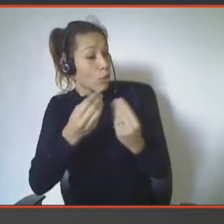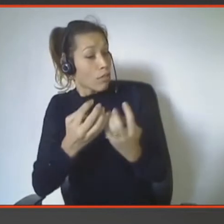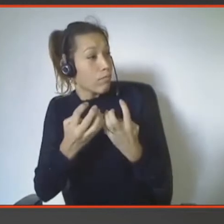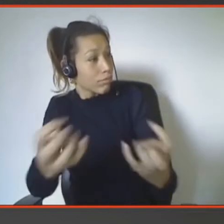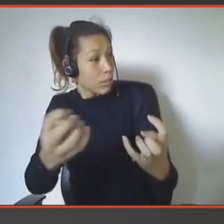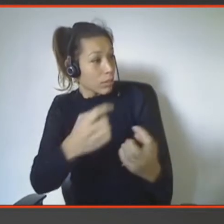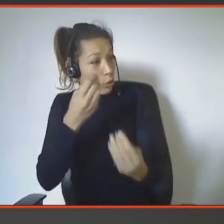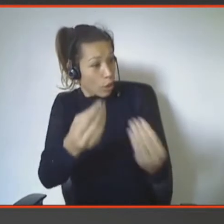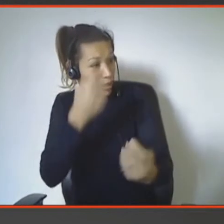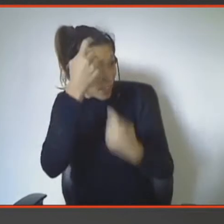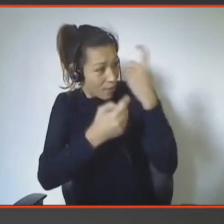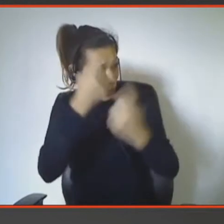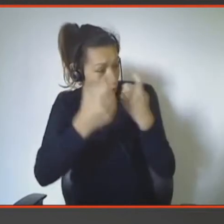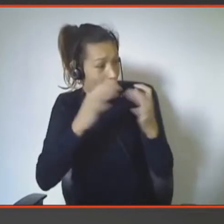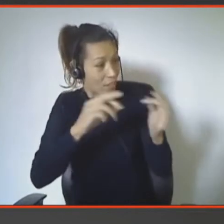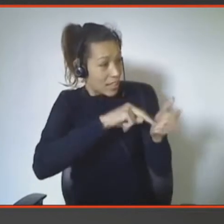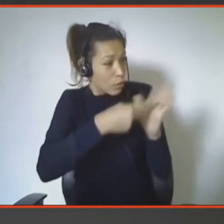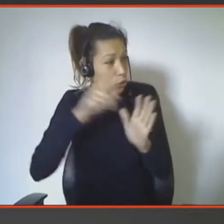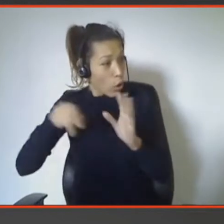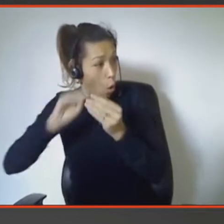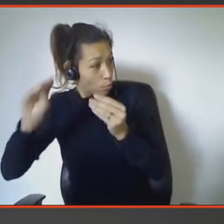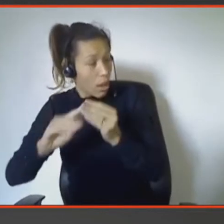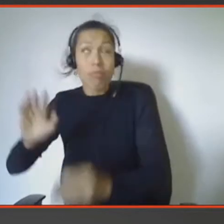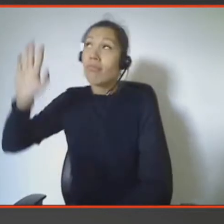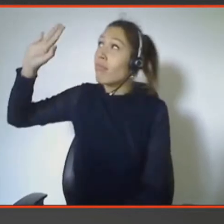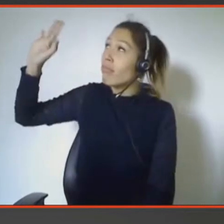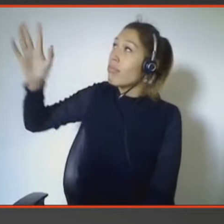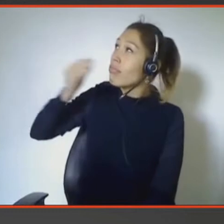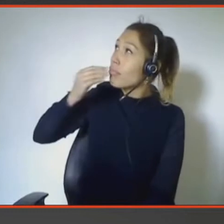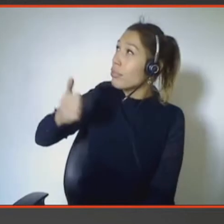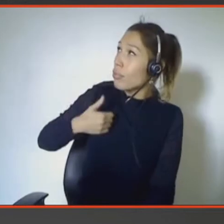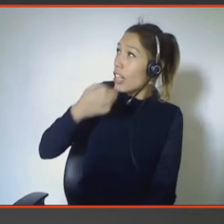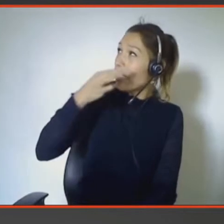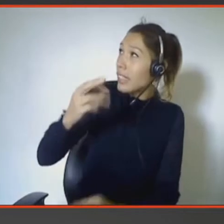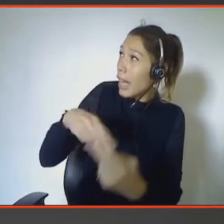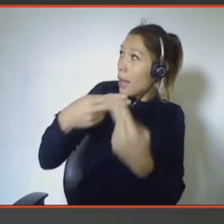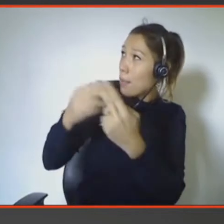plutôt qu'aux objets ? Non, non, ça ira. Je vais leur donner la réponse ce coup-ci.